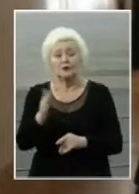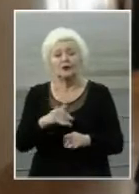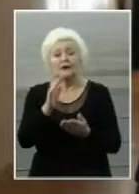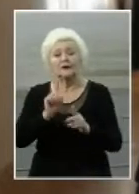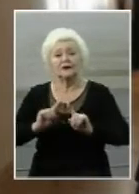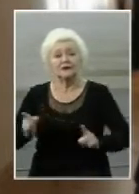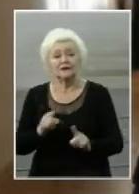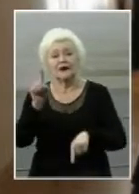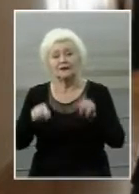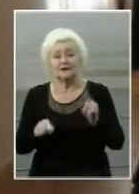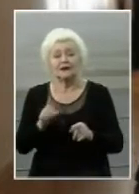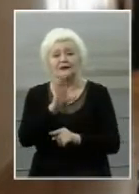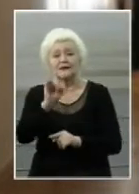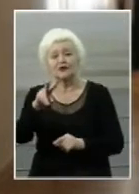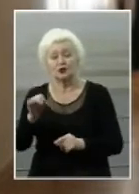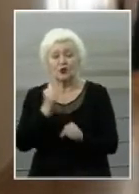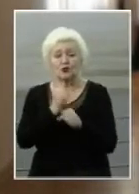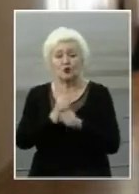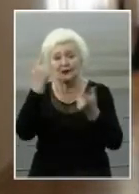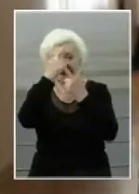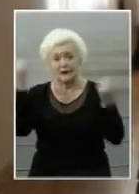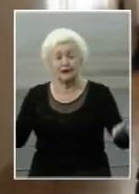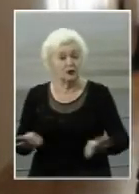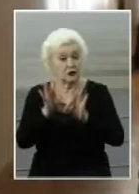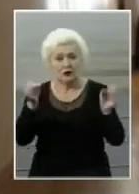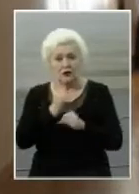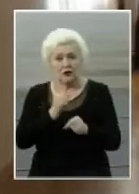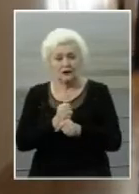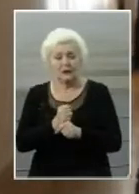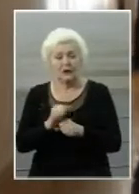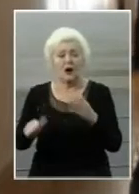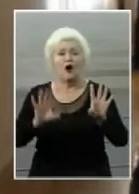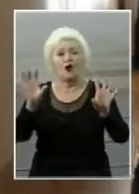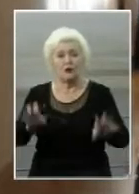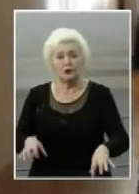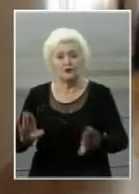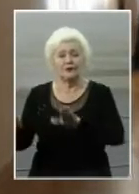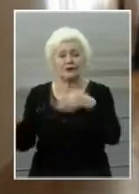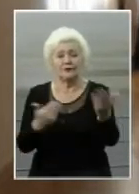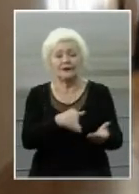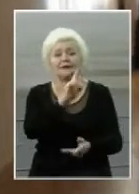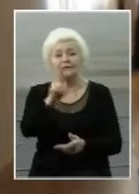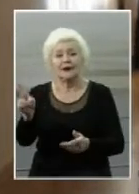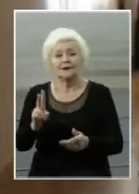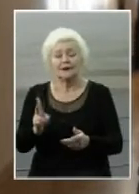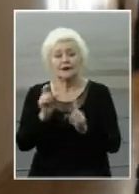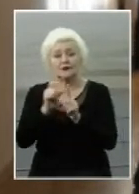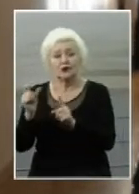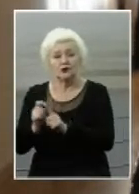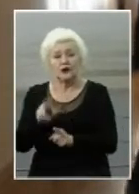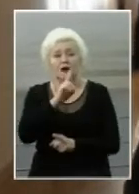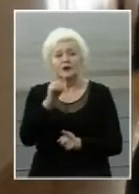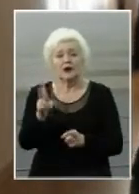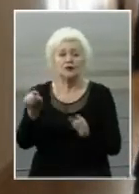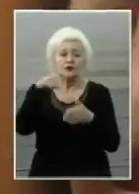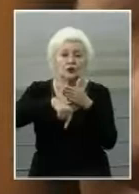деякі в СІЗО. Так що робити заяви, що нічого не робиться. Головін дає якісь іллюзовані слова комусь про